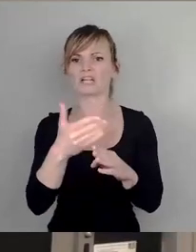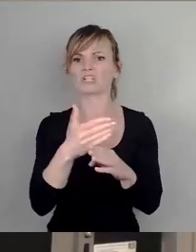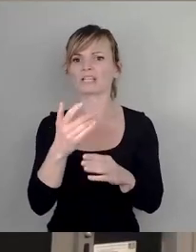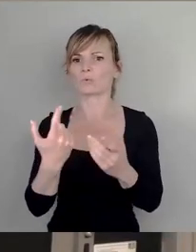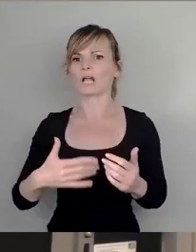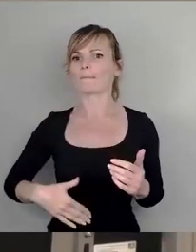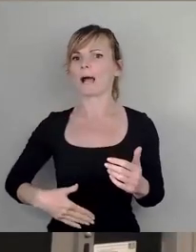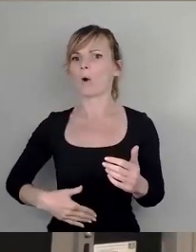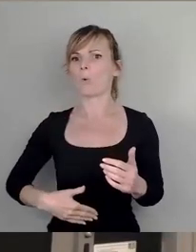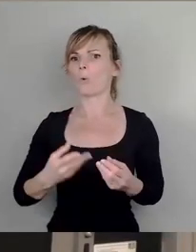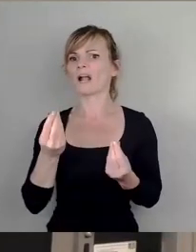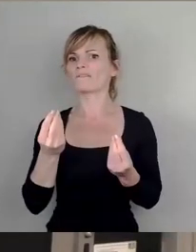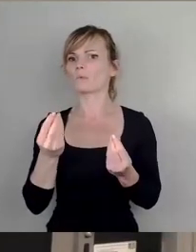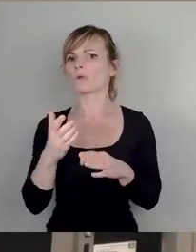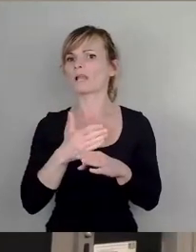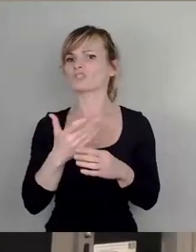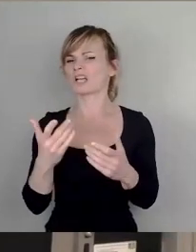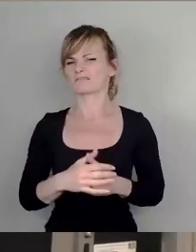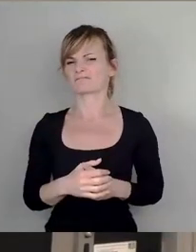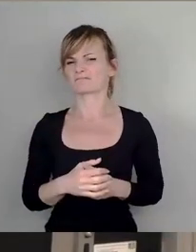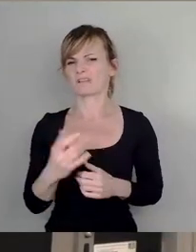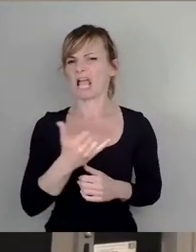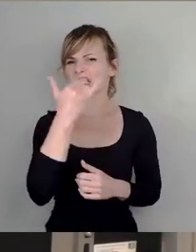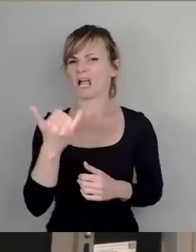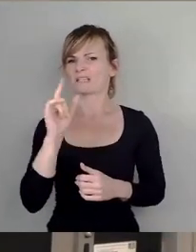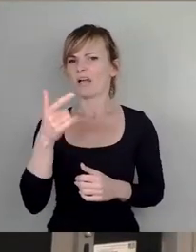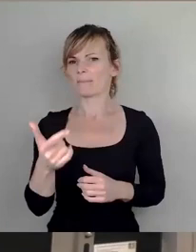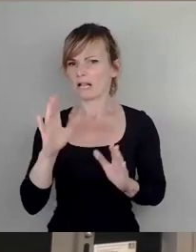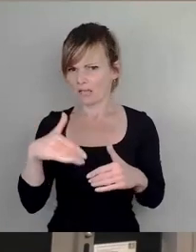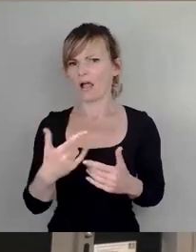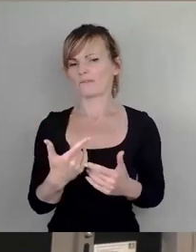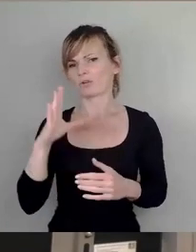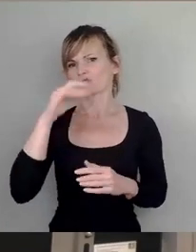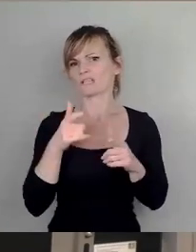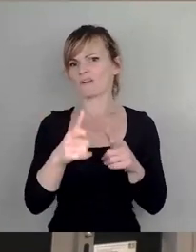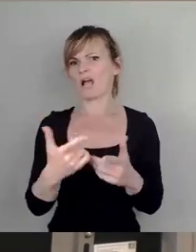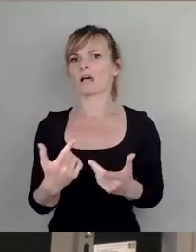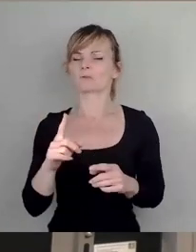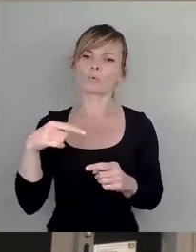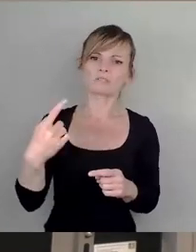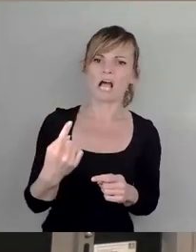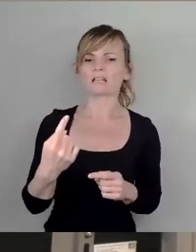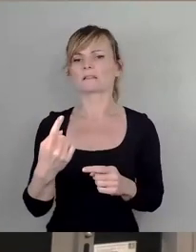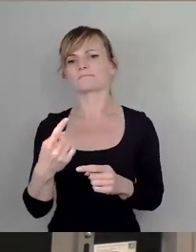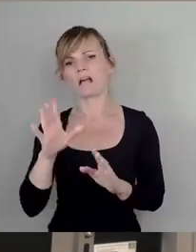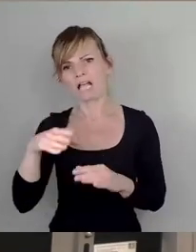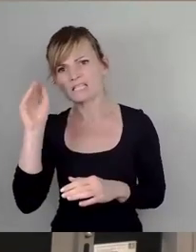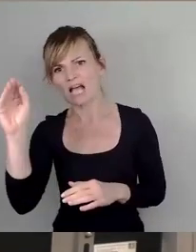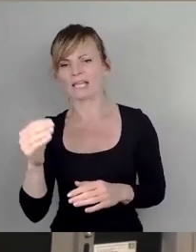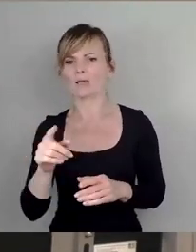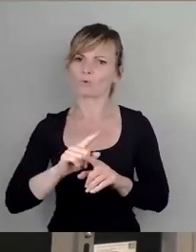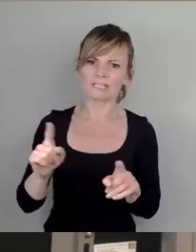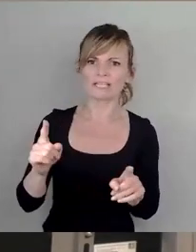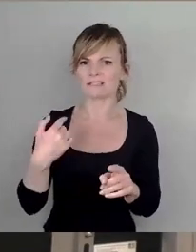Ungefähr zweimal im Jahr kann man schwarz fahren, aber danach wird Anzeige erstattet oder auch nicht oder man weiß es nicht. Es ist also